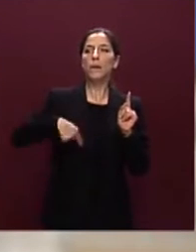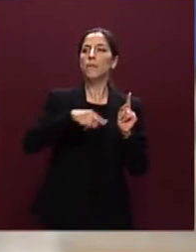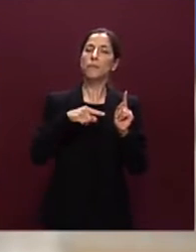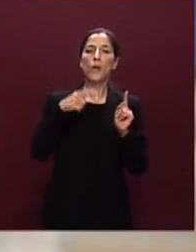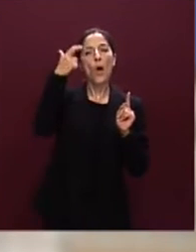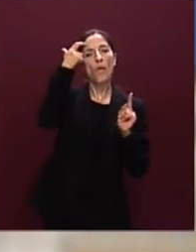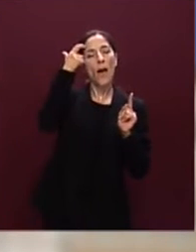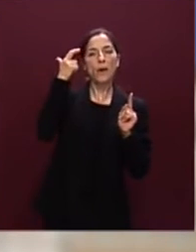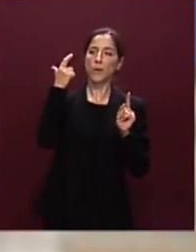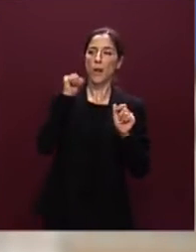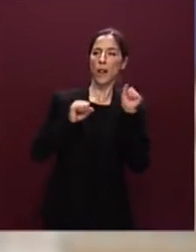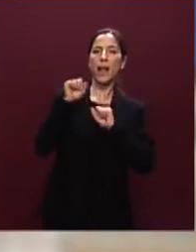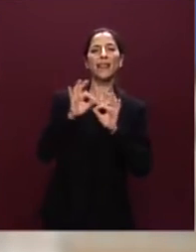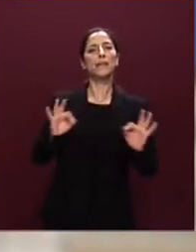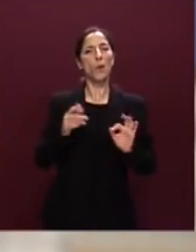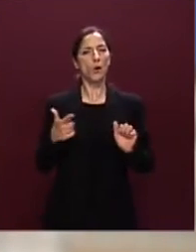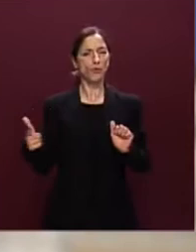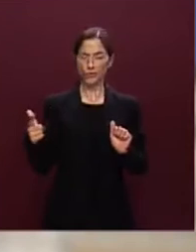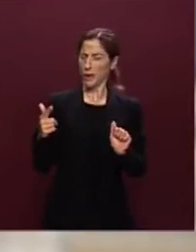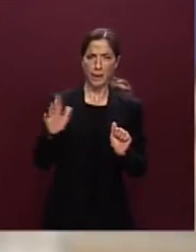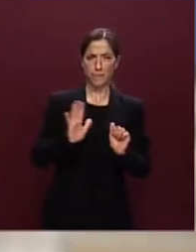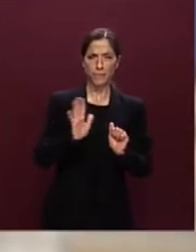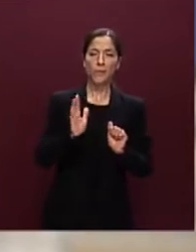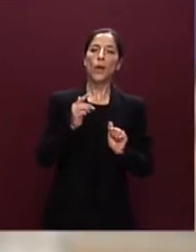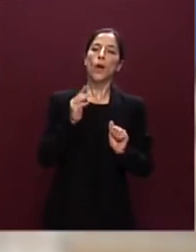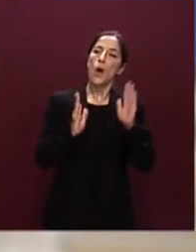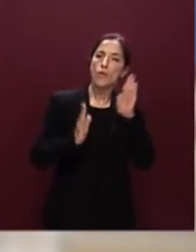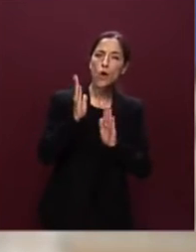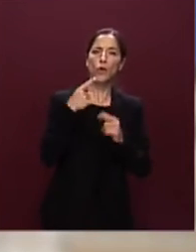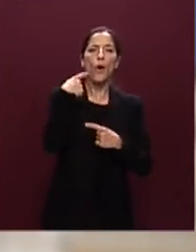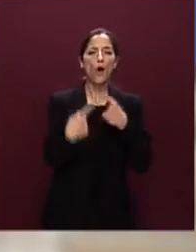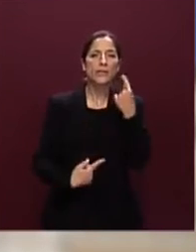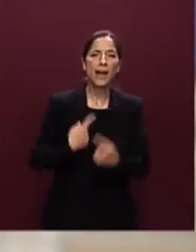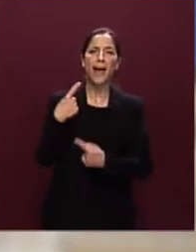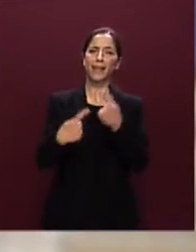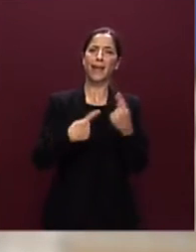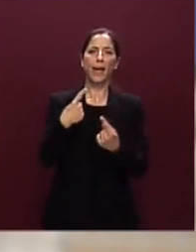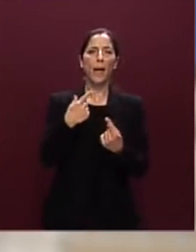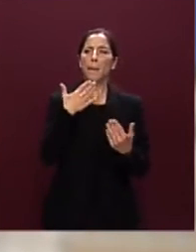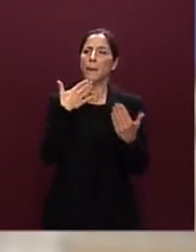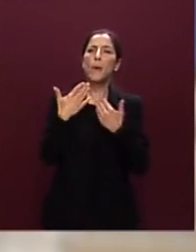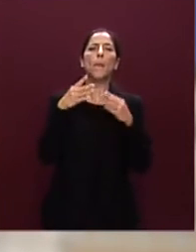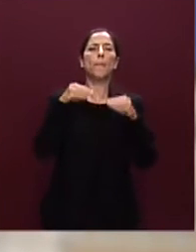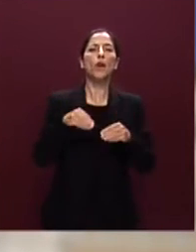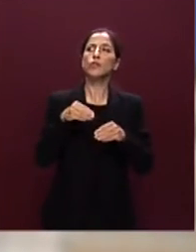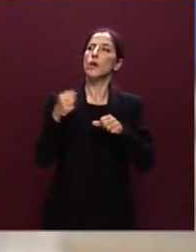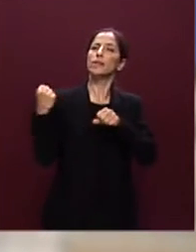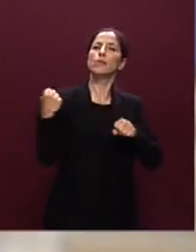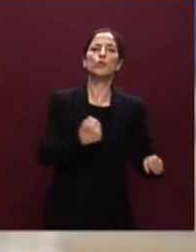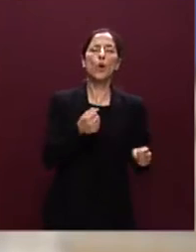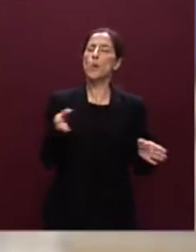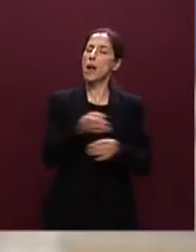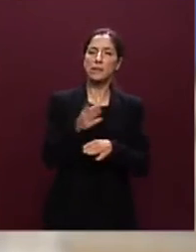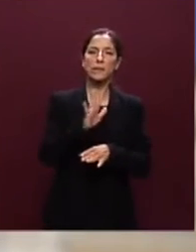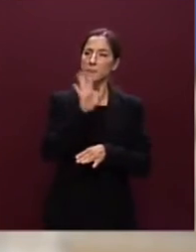parte del Governo una disponibilità al confronto costante con il Parlamento in tutti i luoghi istituzionali preposti lo